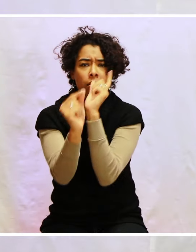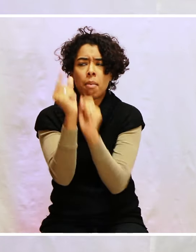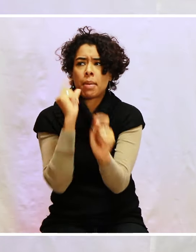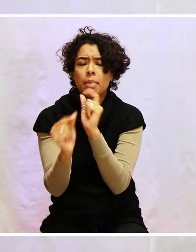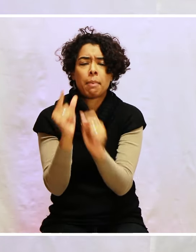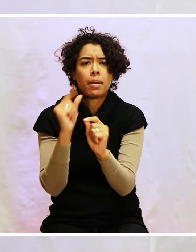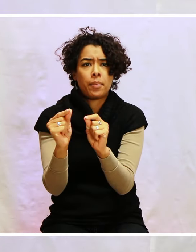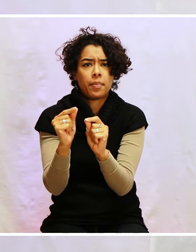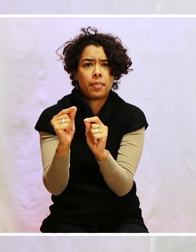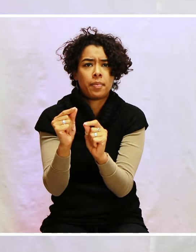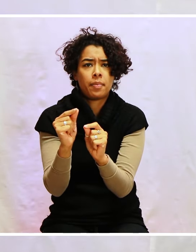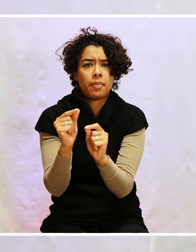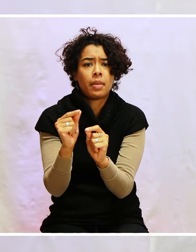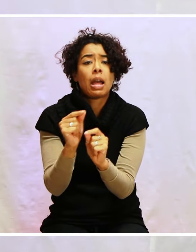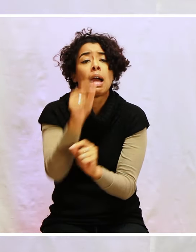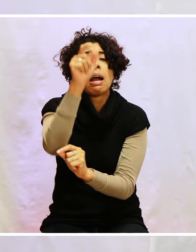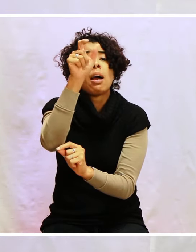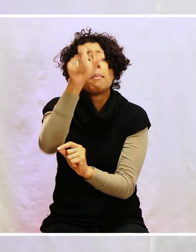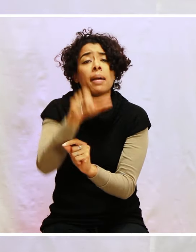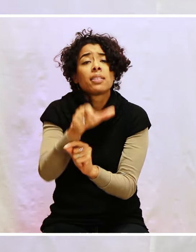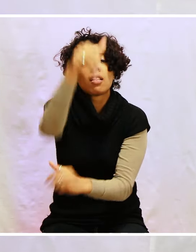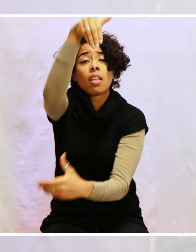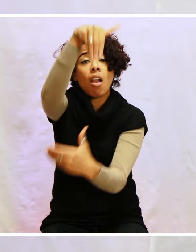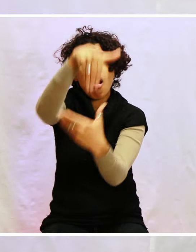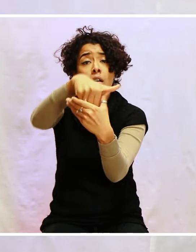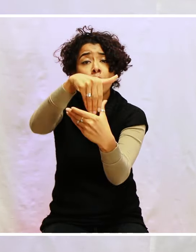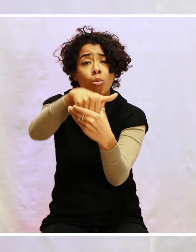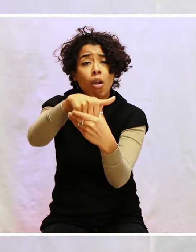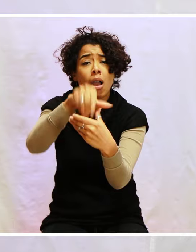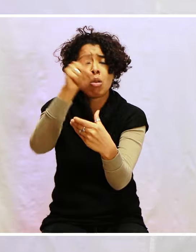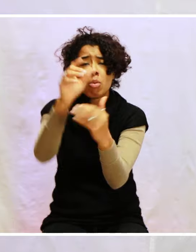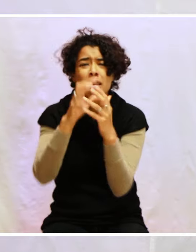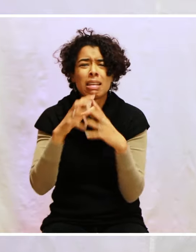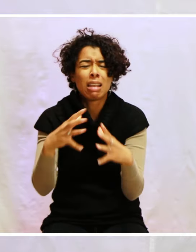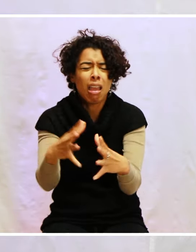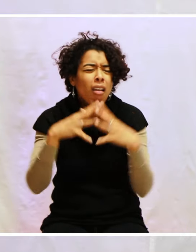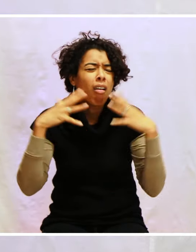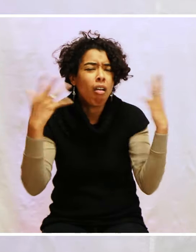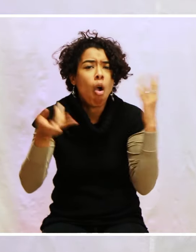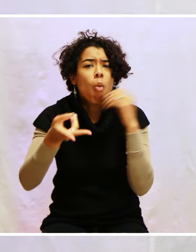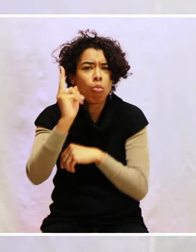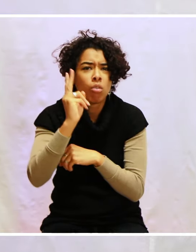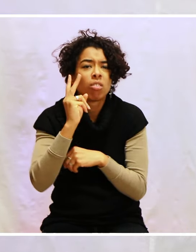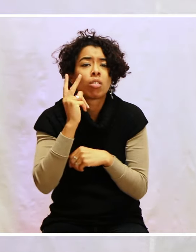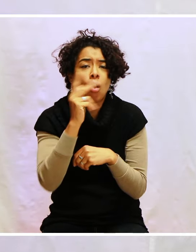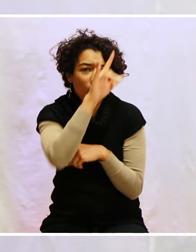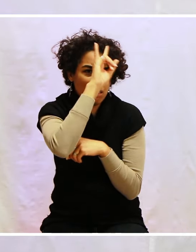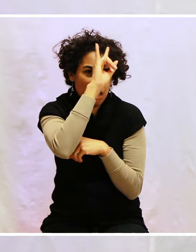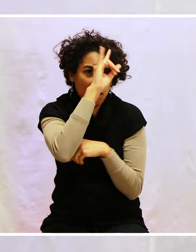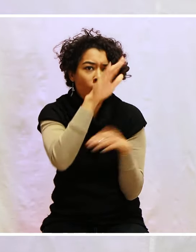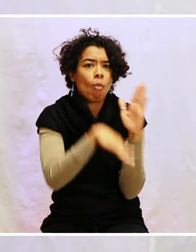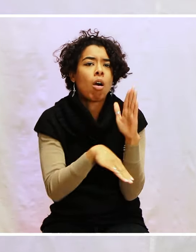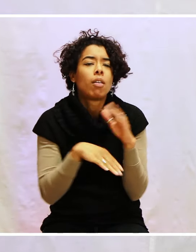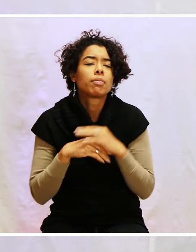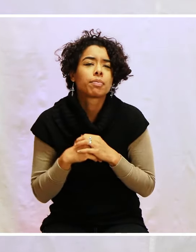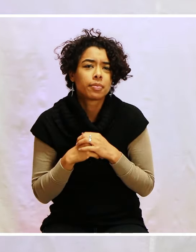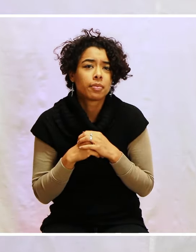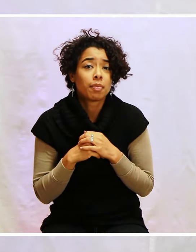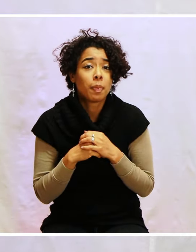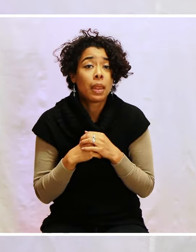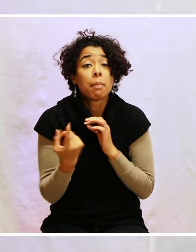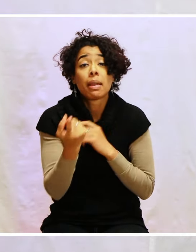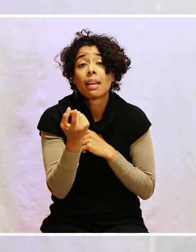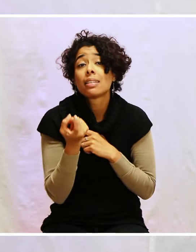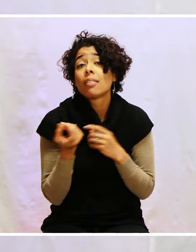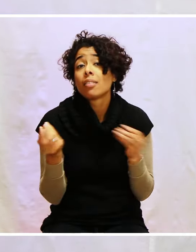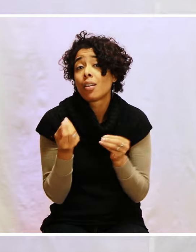Celui qui est en toi, il est plus grand que celui qui est dans le monde. Et ça, c'est dû à ton attachement avec Jésus. Mais comment avons